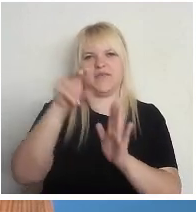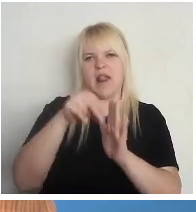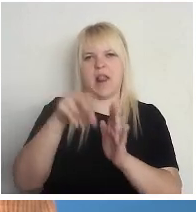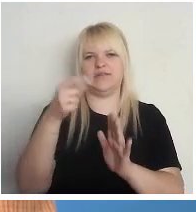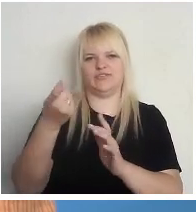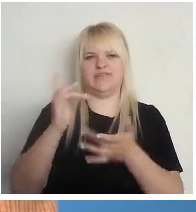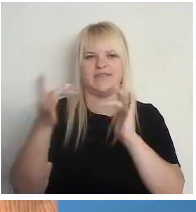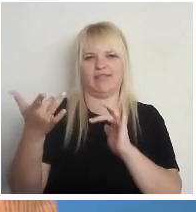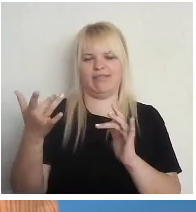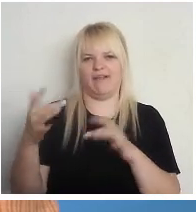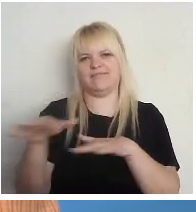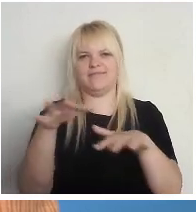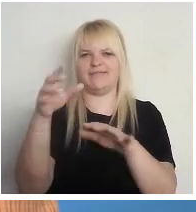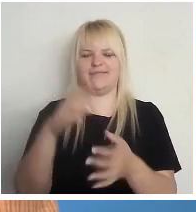internetā.